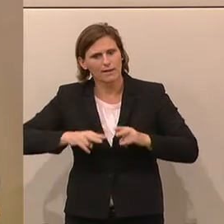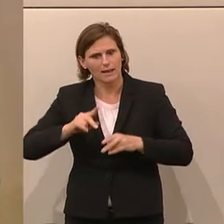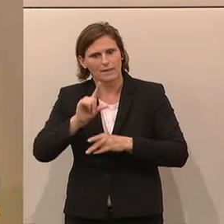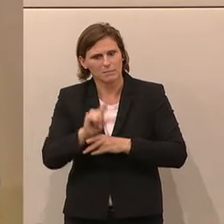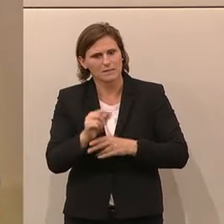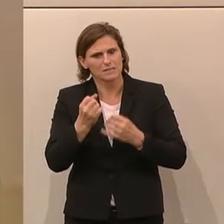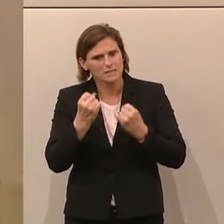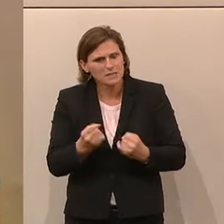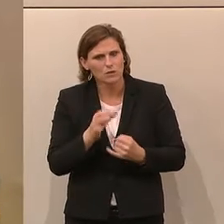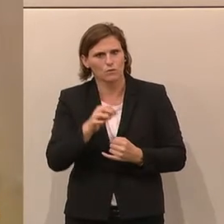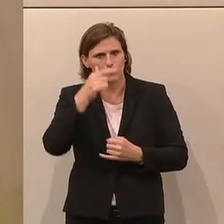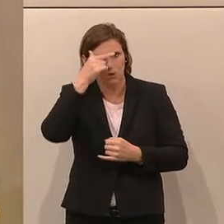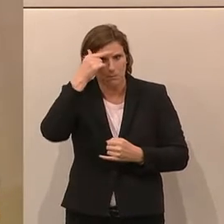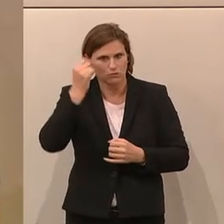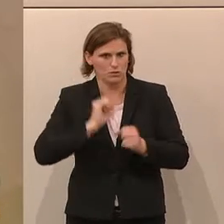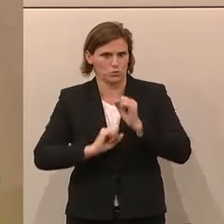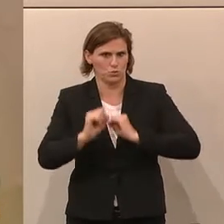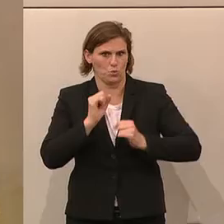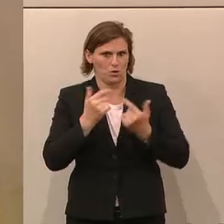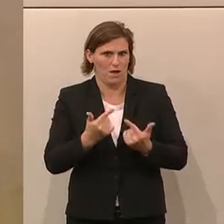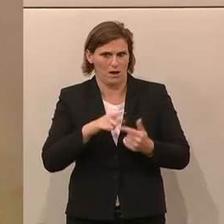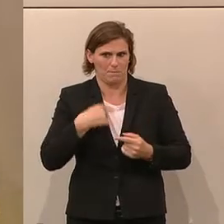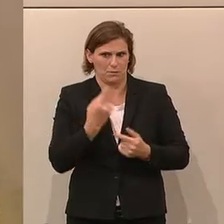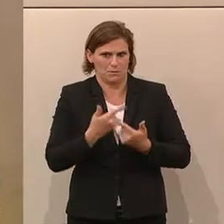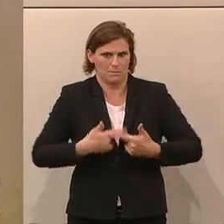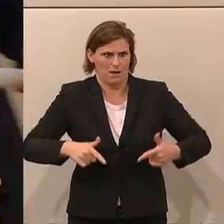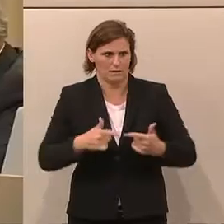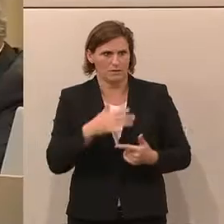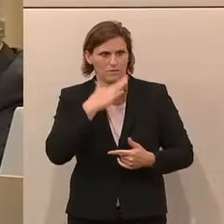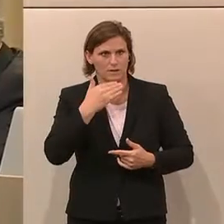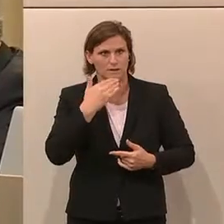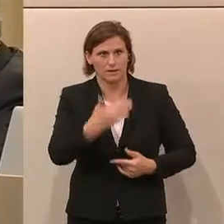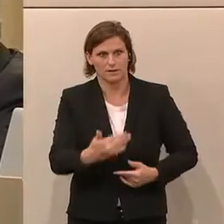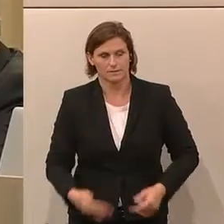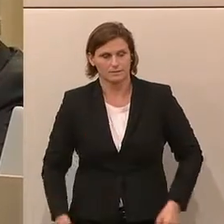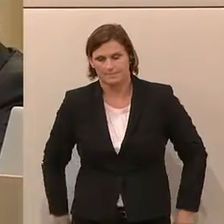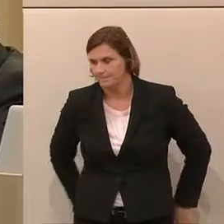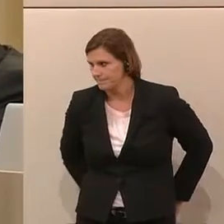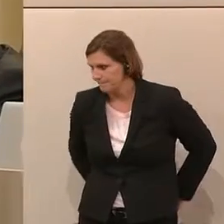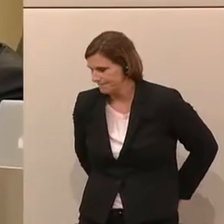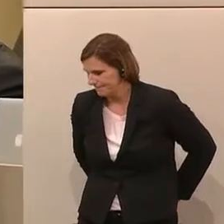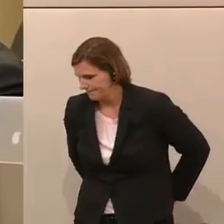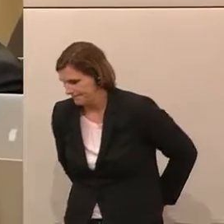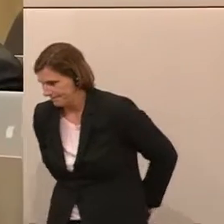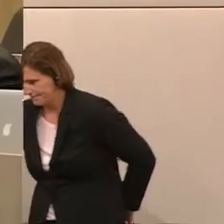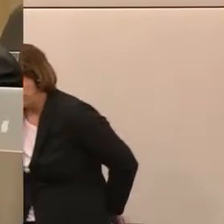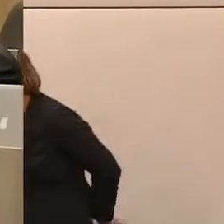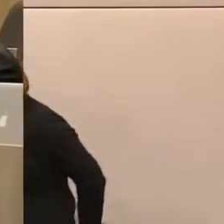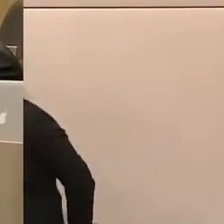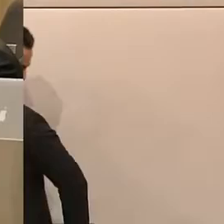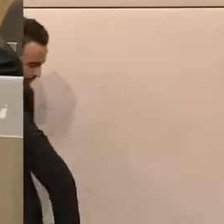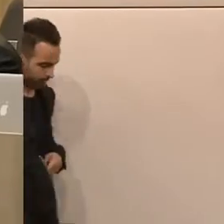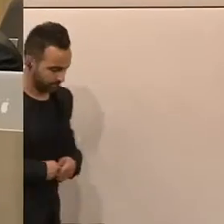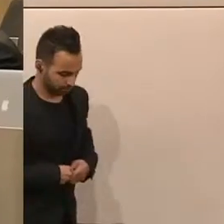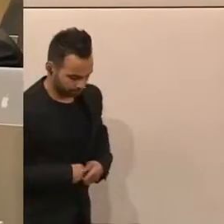Mindesteabsicherung für Menschen in Notlagen in unserem Land. Bei der Mindestsicherung müsse der Mensch im Vordergrund